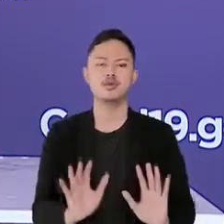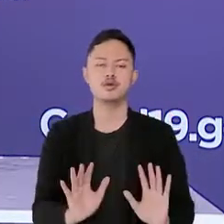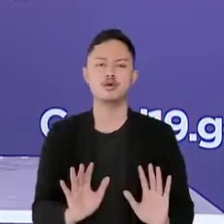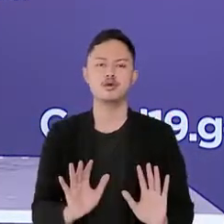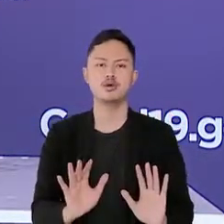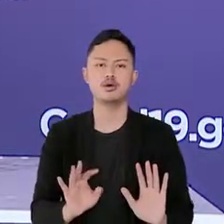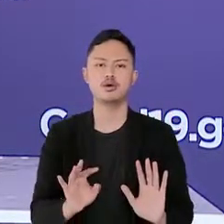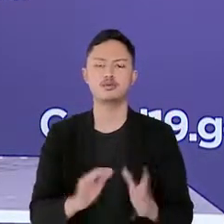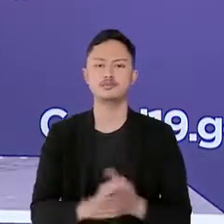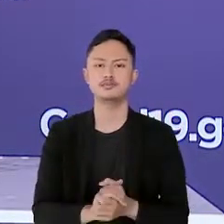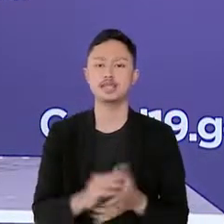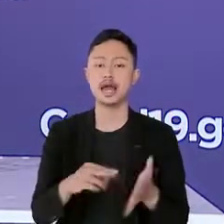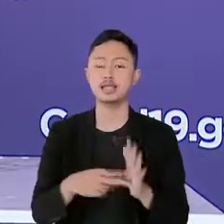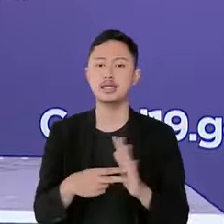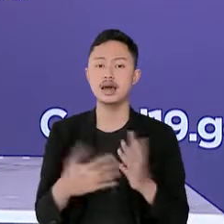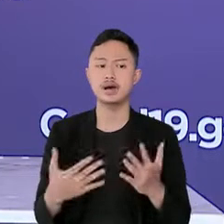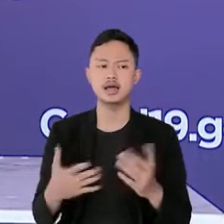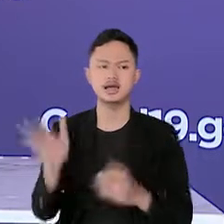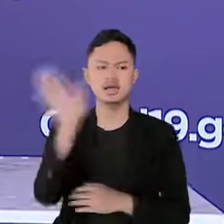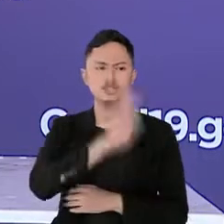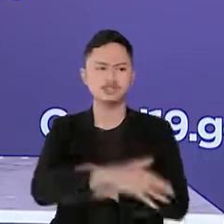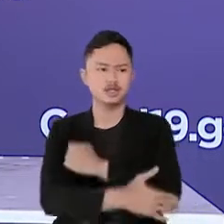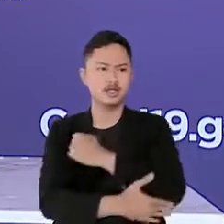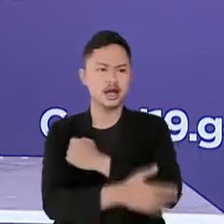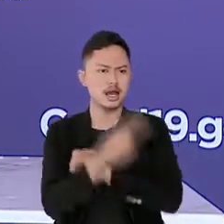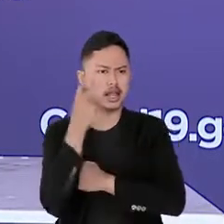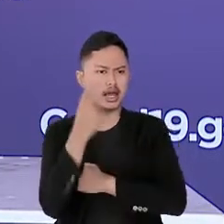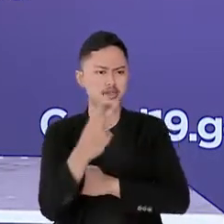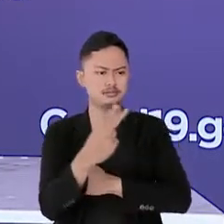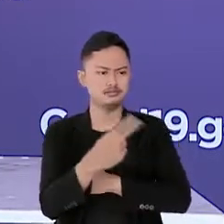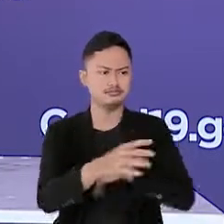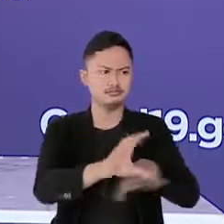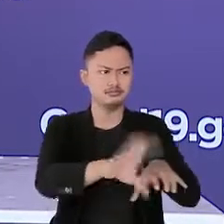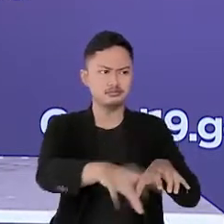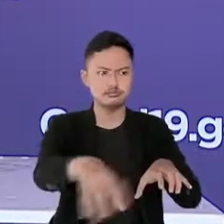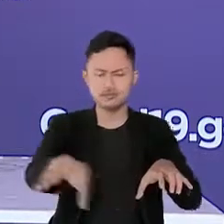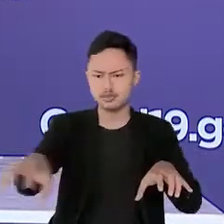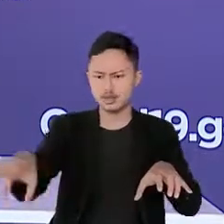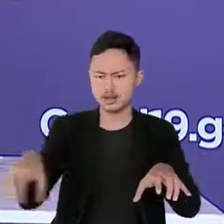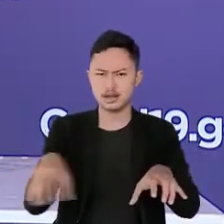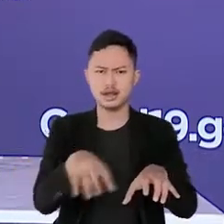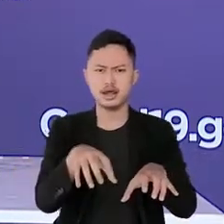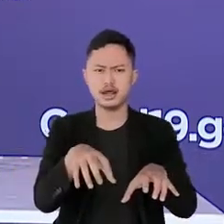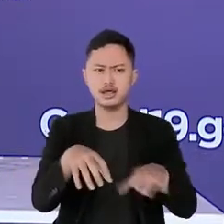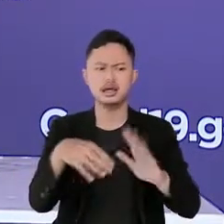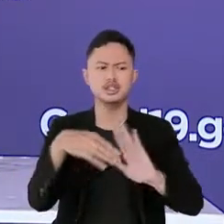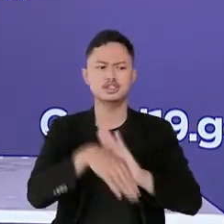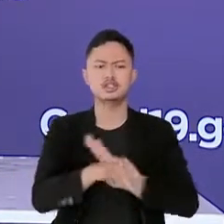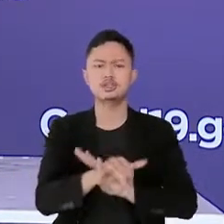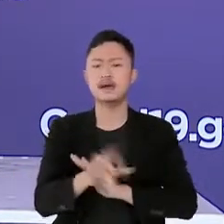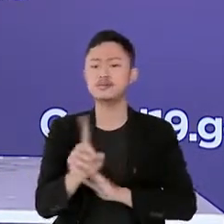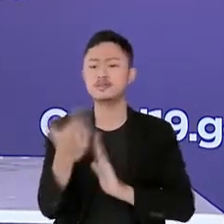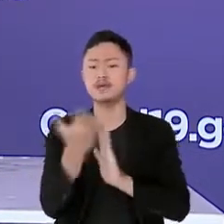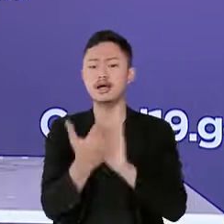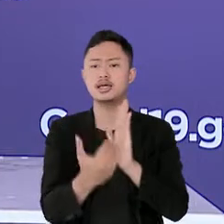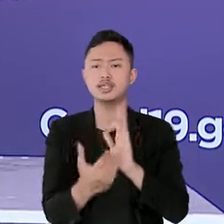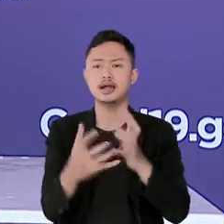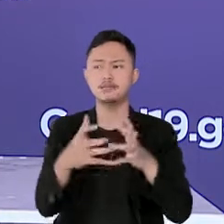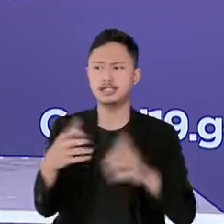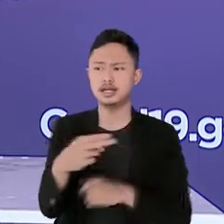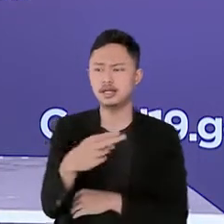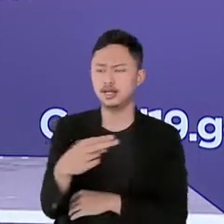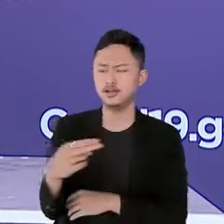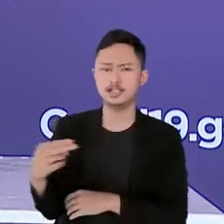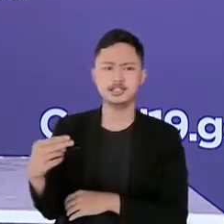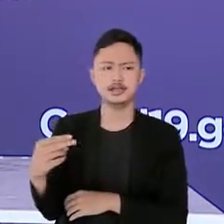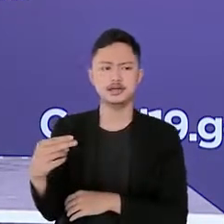api oleh berbagai negara di dunia serta melihat dari pola kenaikan kasus setelah event atau kegiatan besar di Indonesia